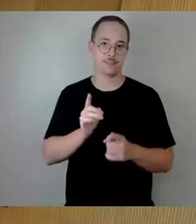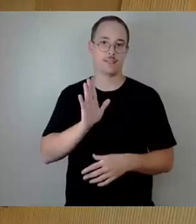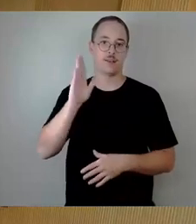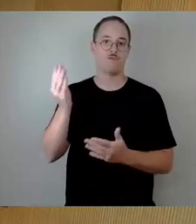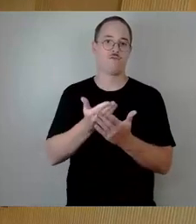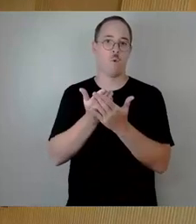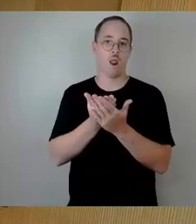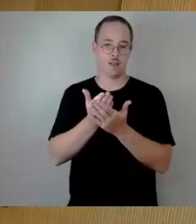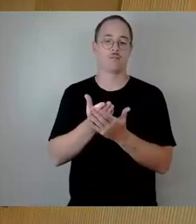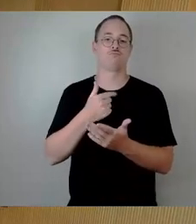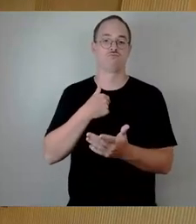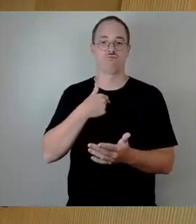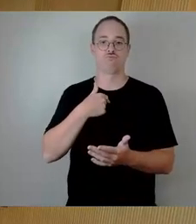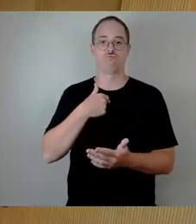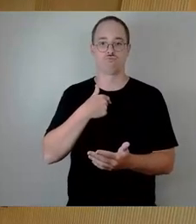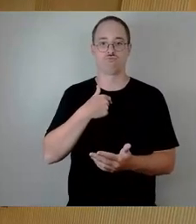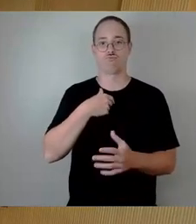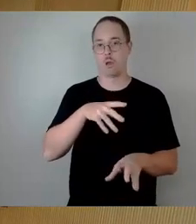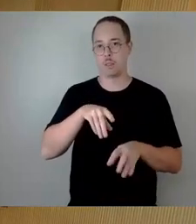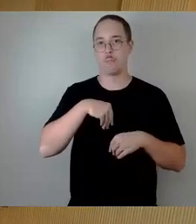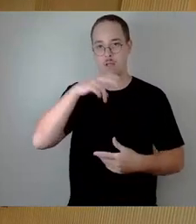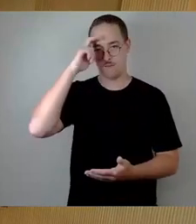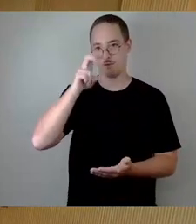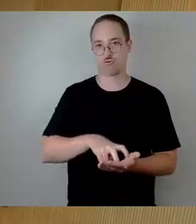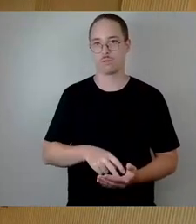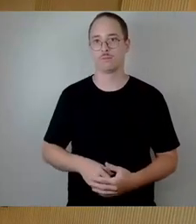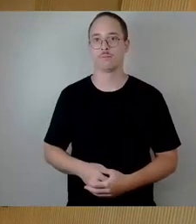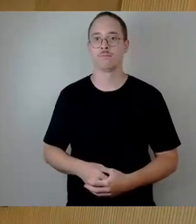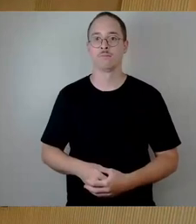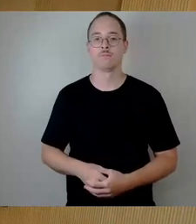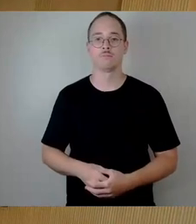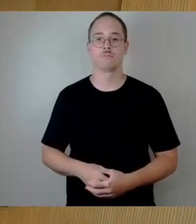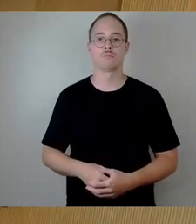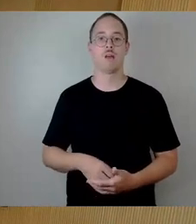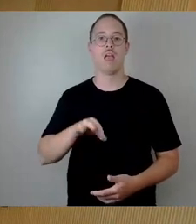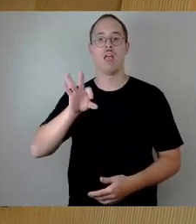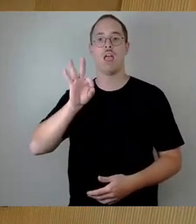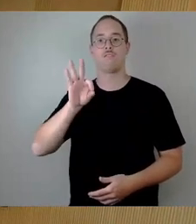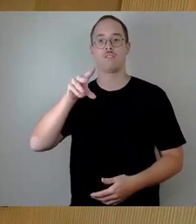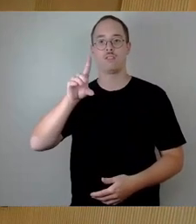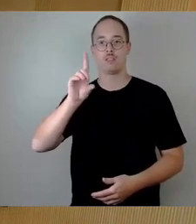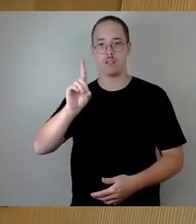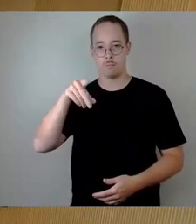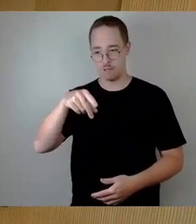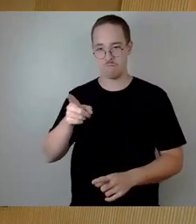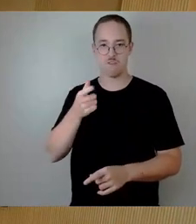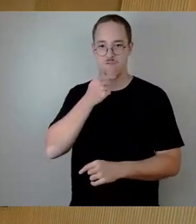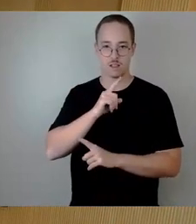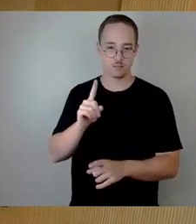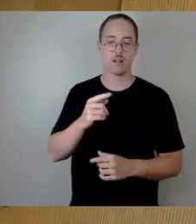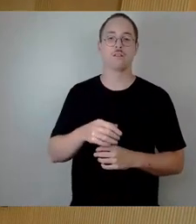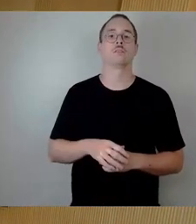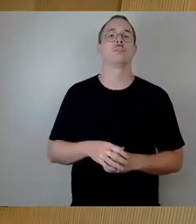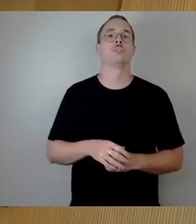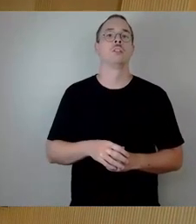So, wird FDP das Wort gewünscht? Nein. PVP das Wort gewünscht? Nein. Dann